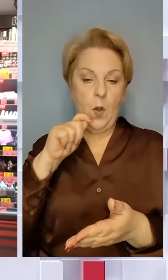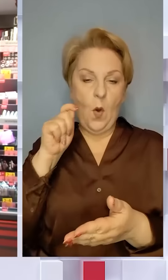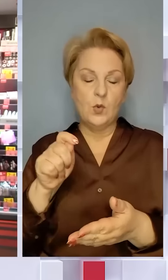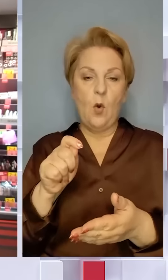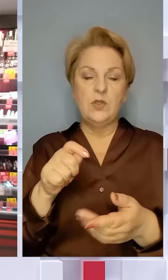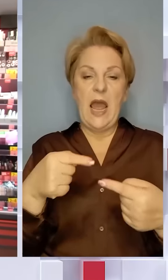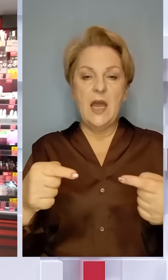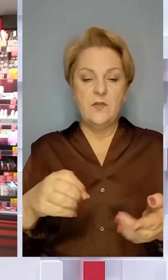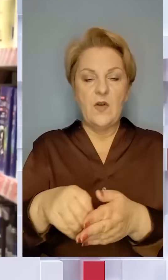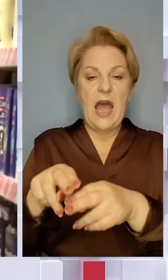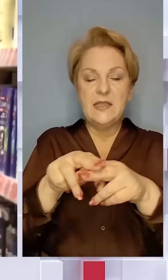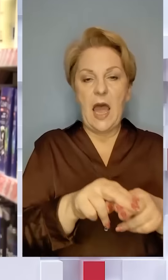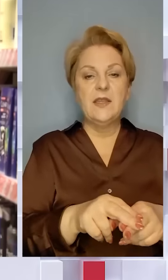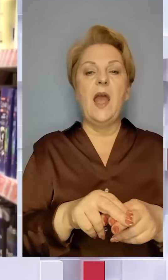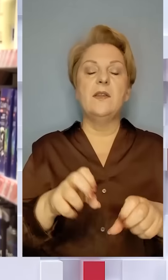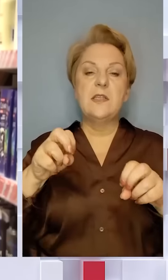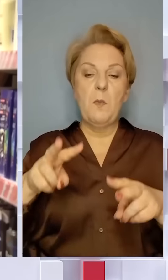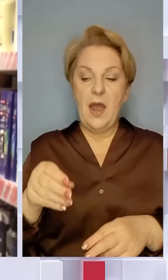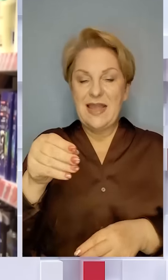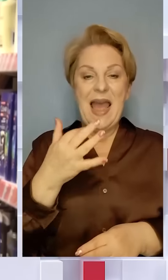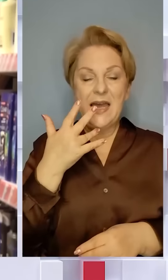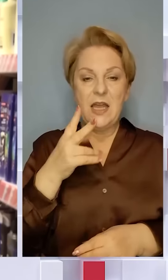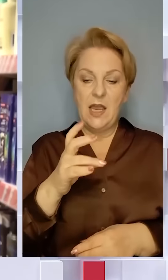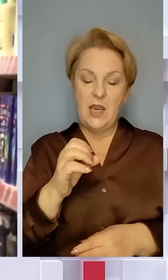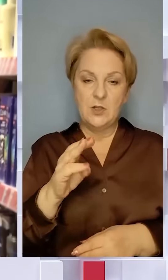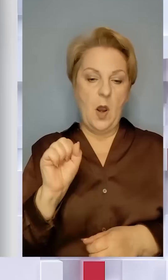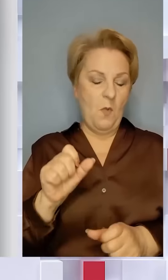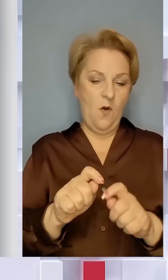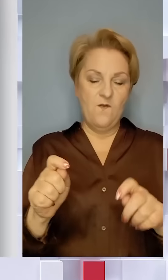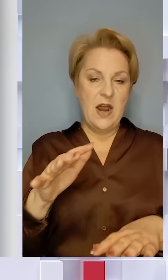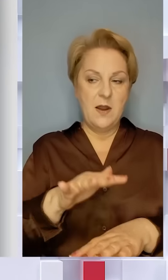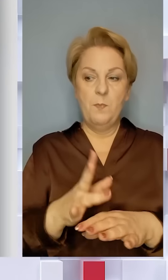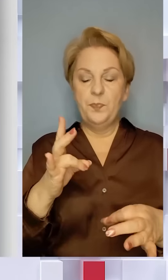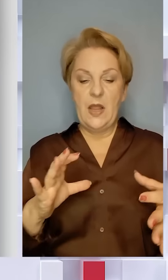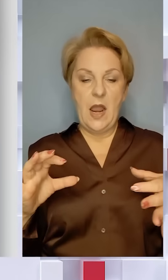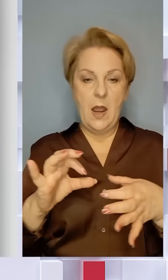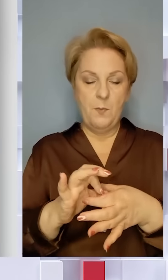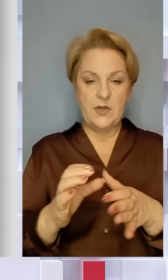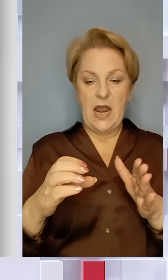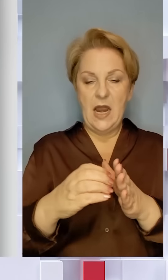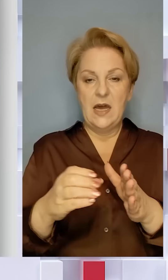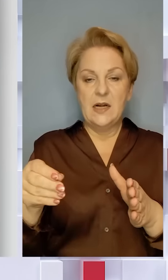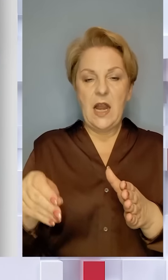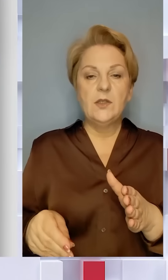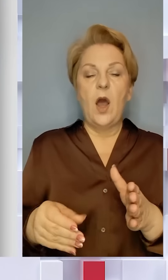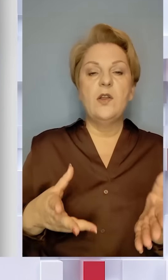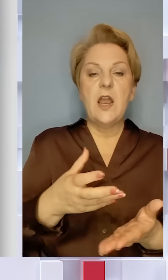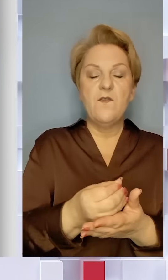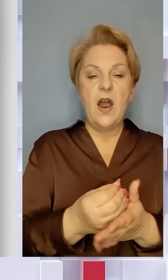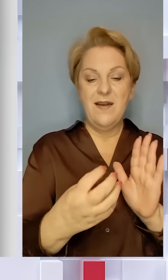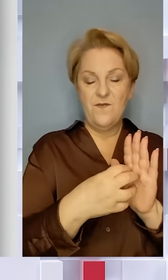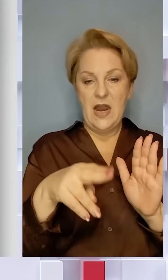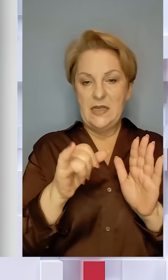зараховують на спеціальну картку «Національний кешбек», яку можна відкрити в одному з банків. Треба приєднати картку для виплат в додатку «Дія» та